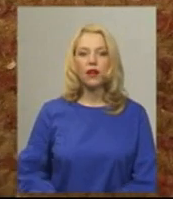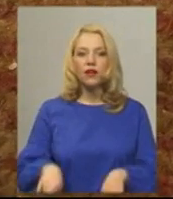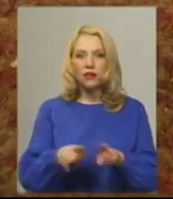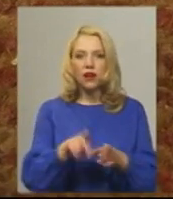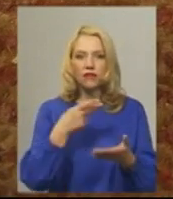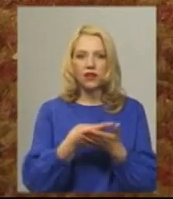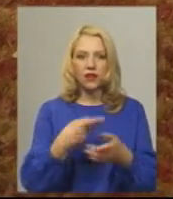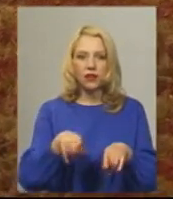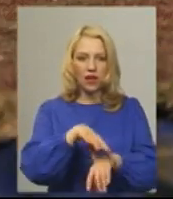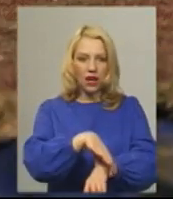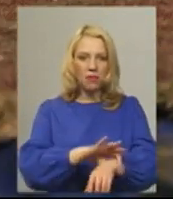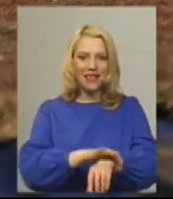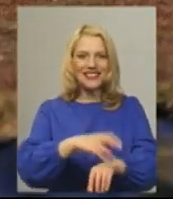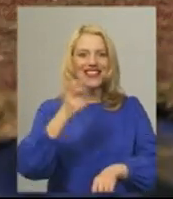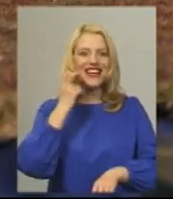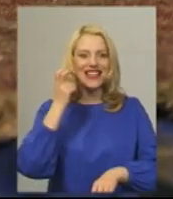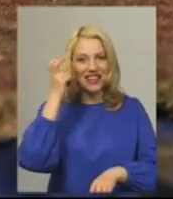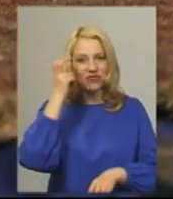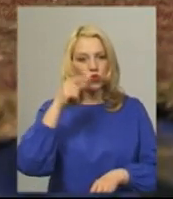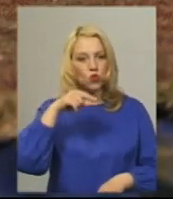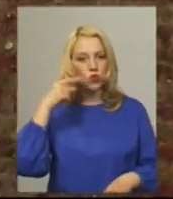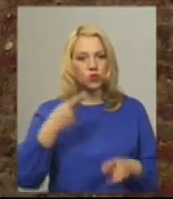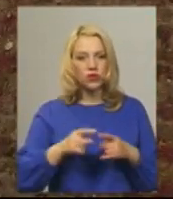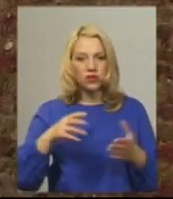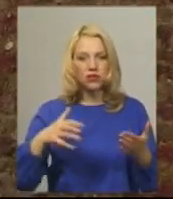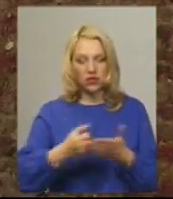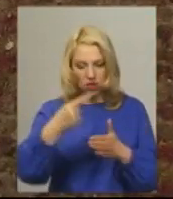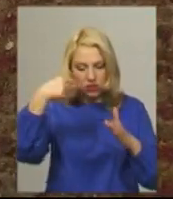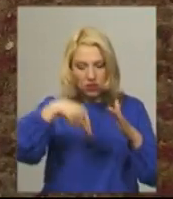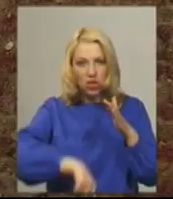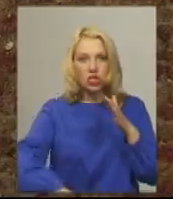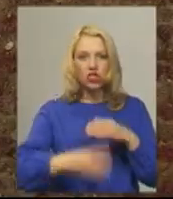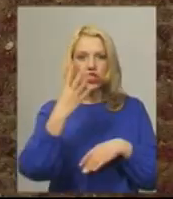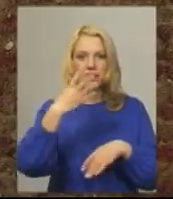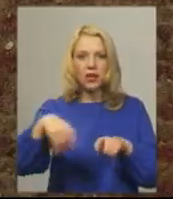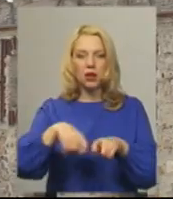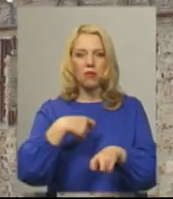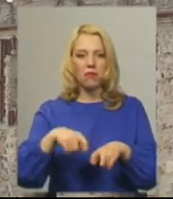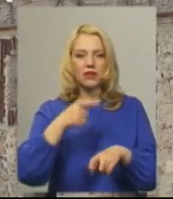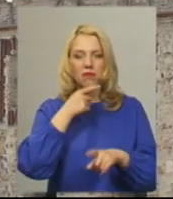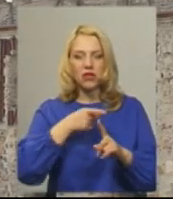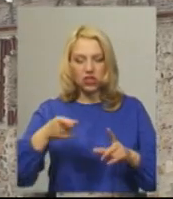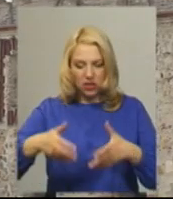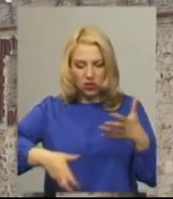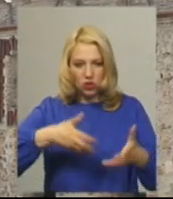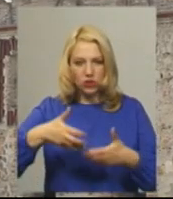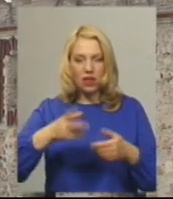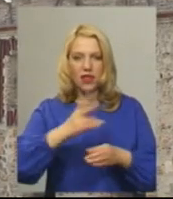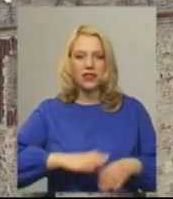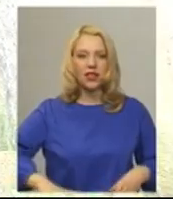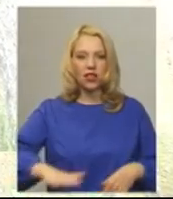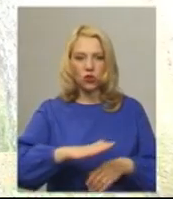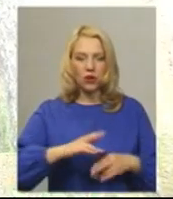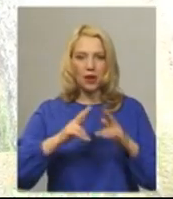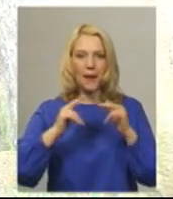виглядає браслет часів Київської Русі. Знахідку виявило на глибині 4 метра під час архітектурно-археологічних досліджень на території Меджибіжського